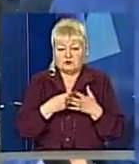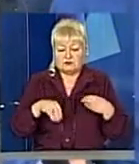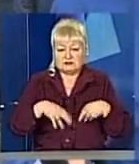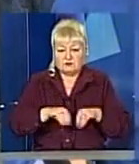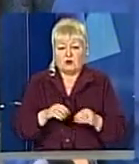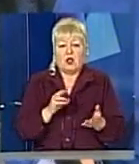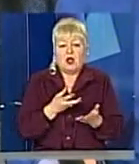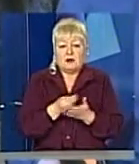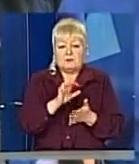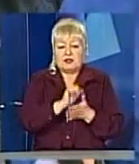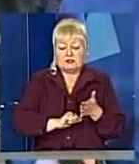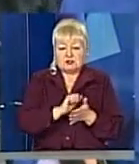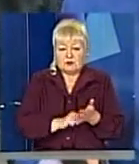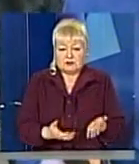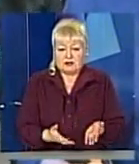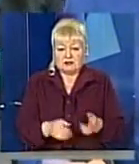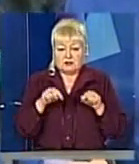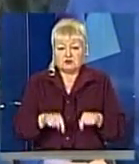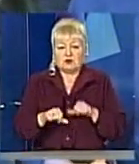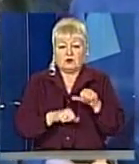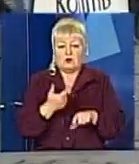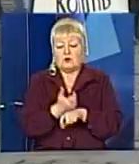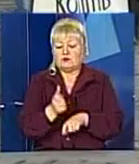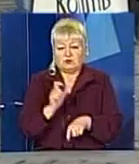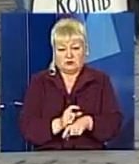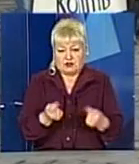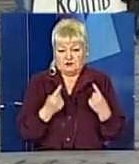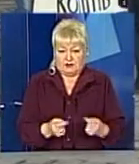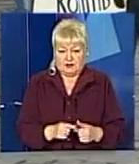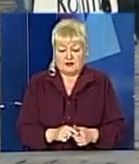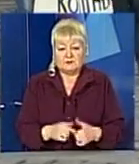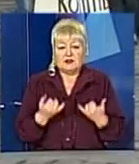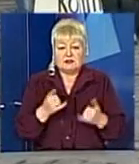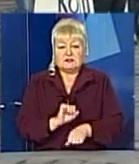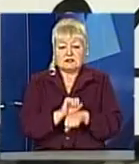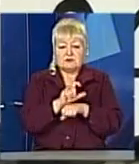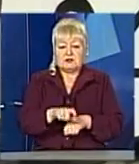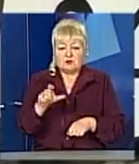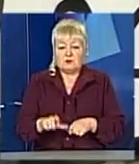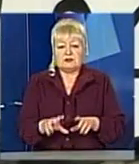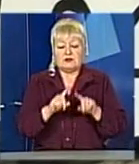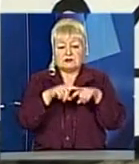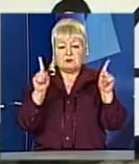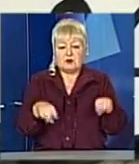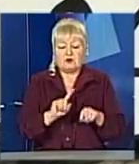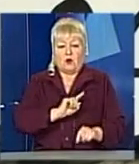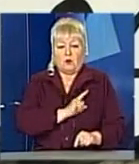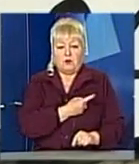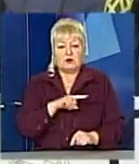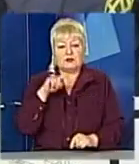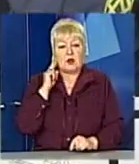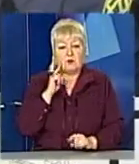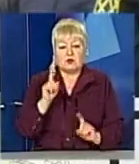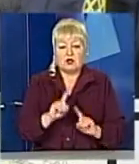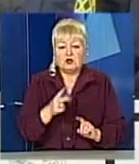податки, причом зараз, з того року, дуже немалі. Серед пікетувальників із промовистими плакатами обури на молодь. Аби